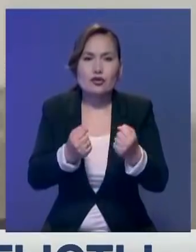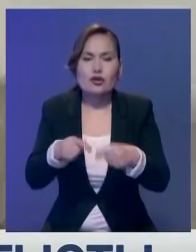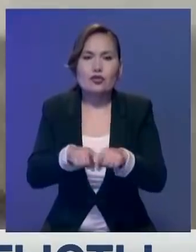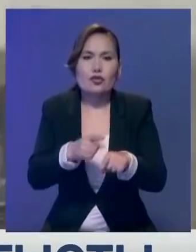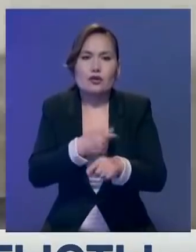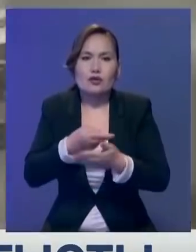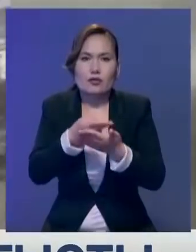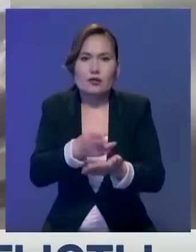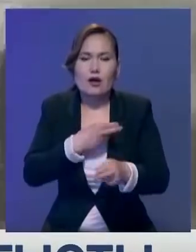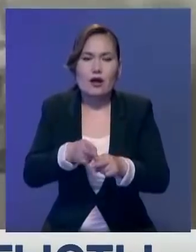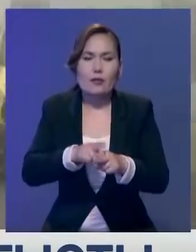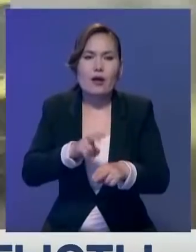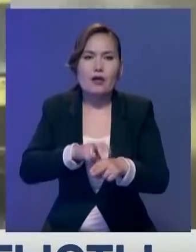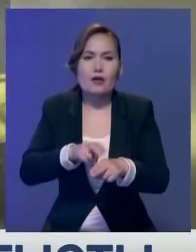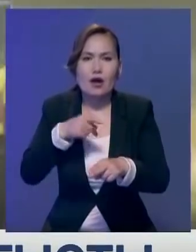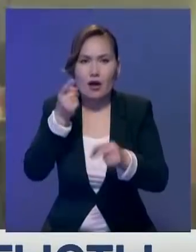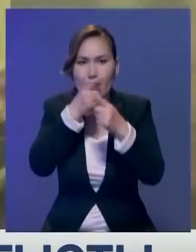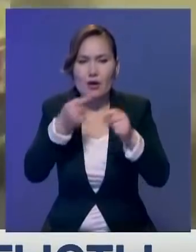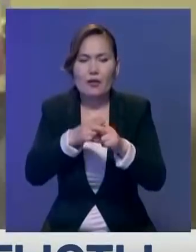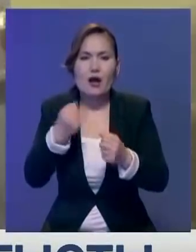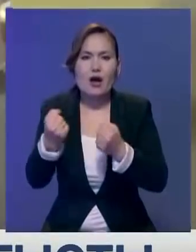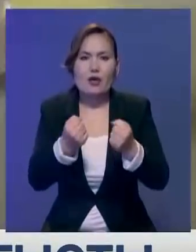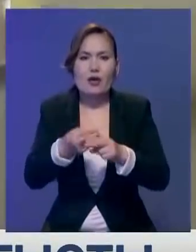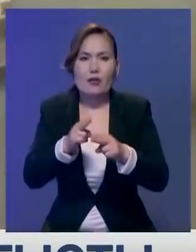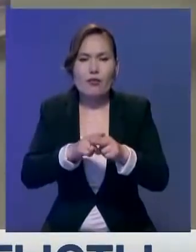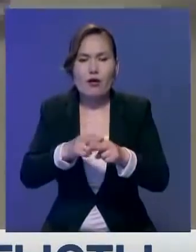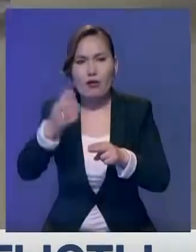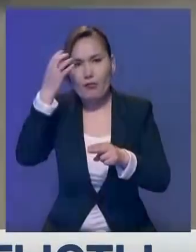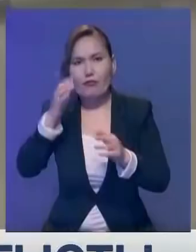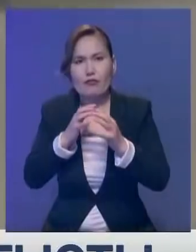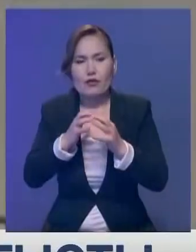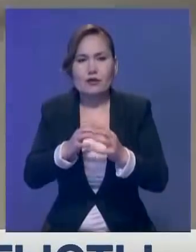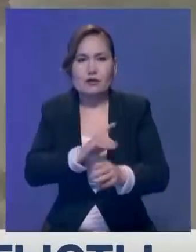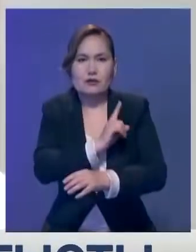Аққалатылардың айтуынша қатты соққыдан жүргізу үшінің мейей шайқалған.